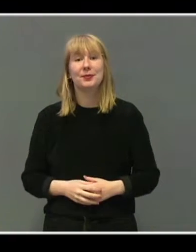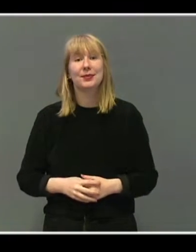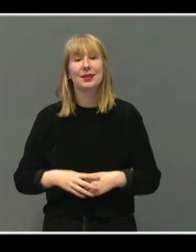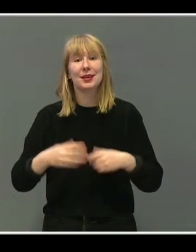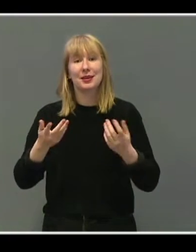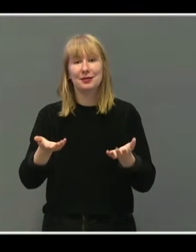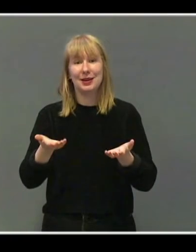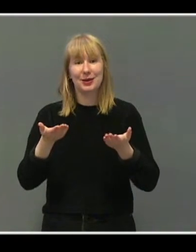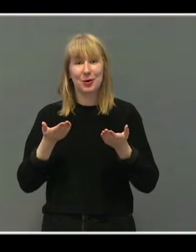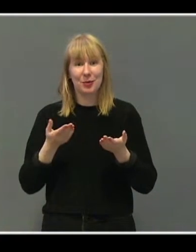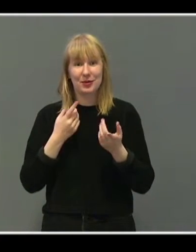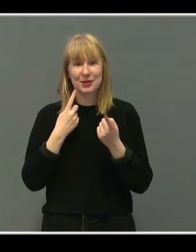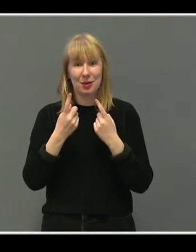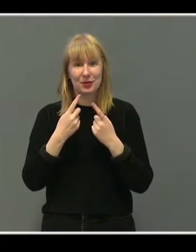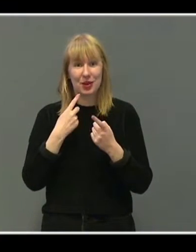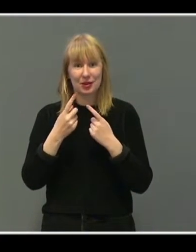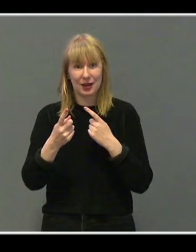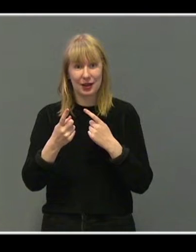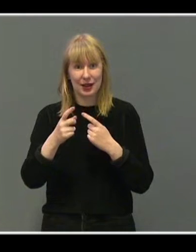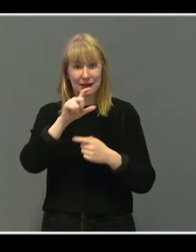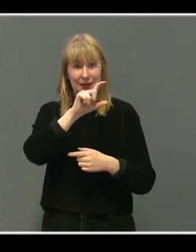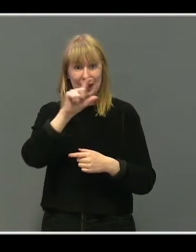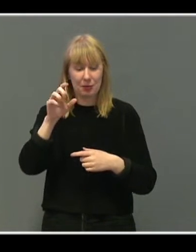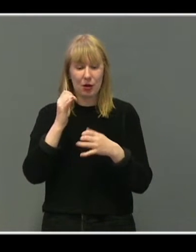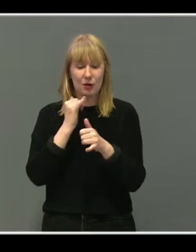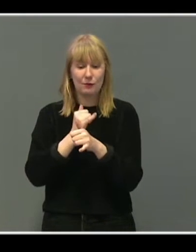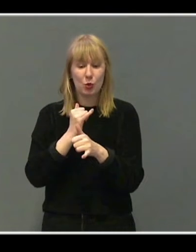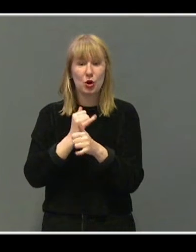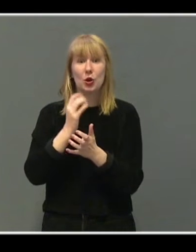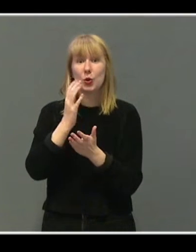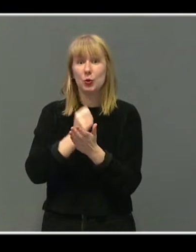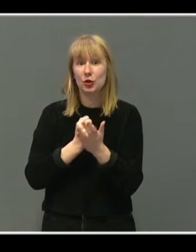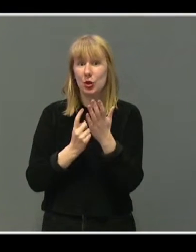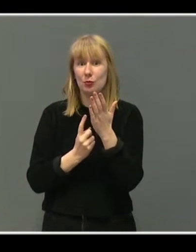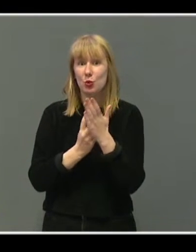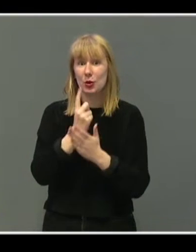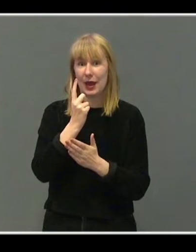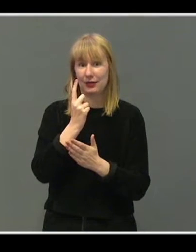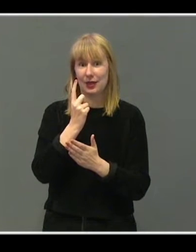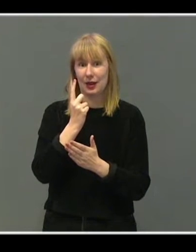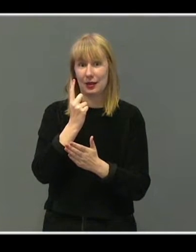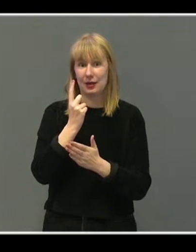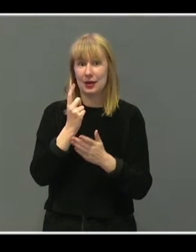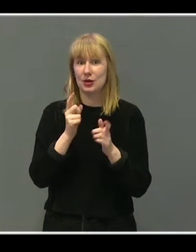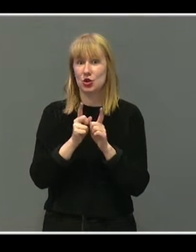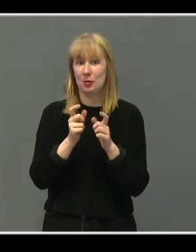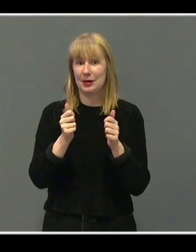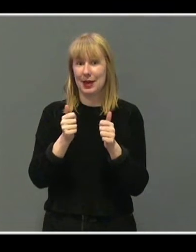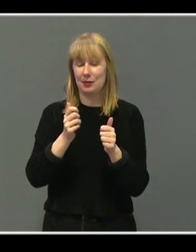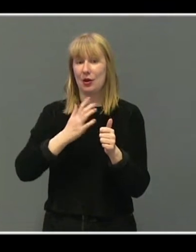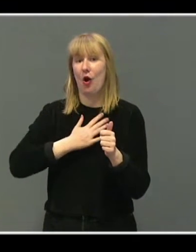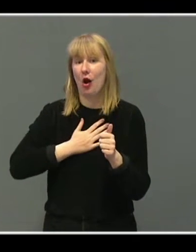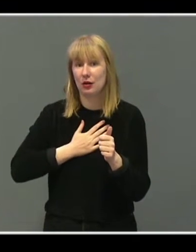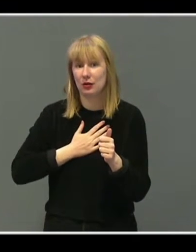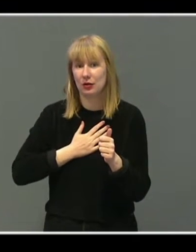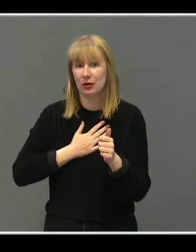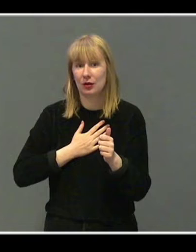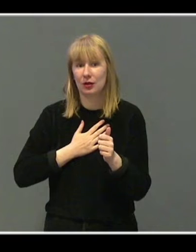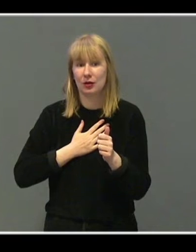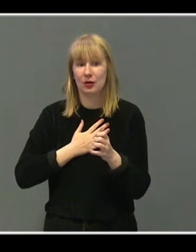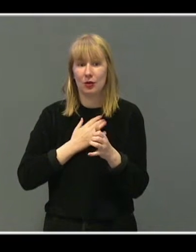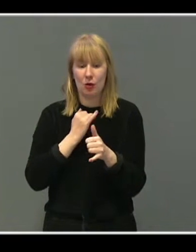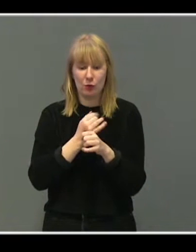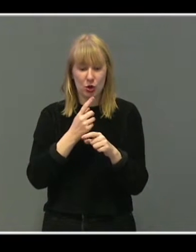Velkommen til samtalen med temaet- -"Hvordan utnytte mulighetsrommet gaming gir?" Og hvordan kommer dette